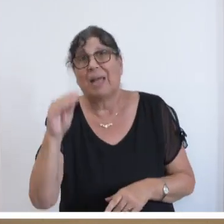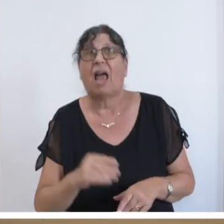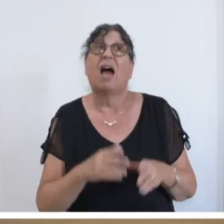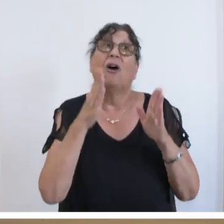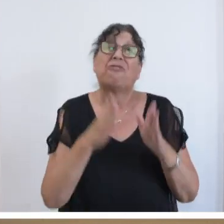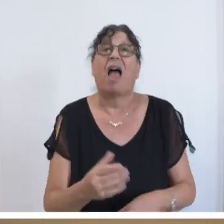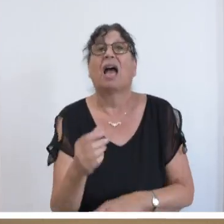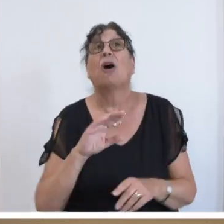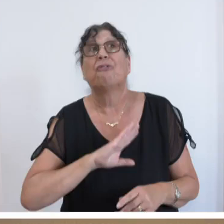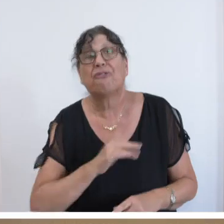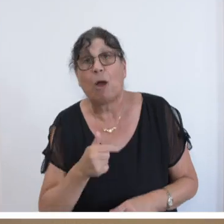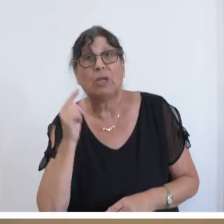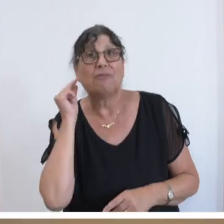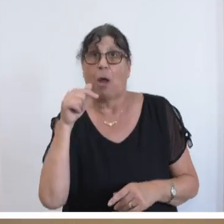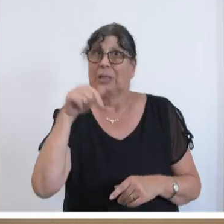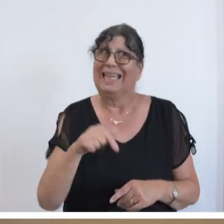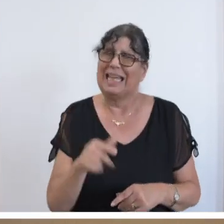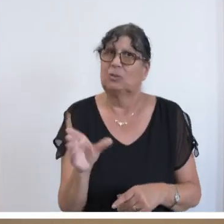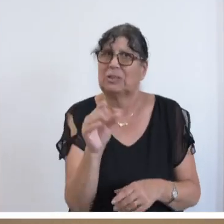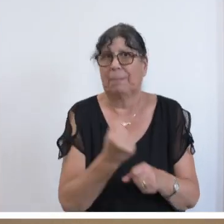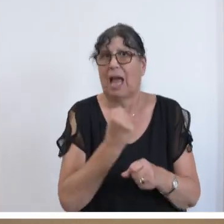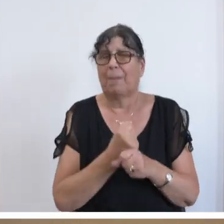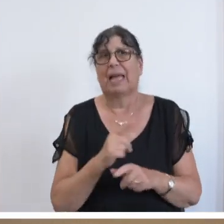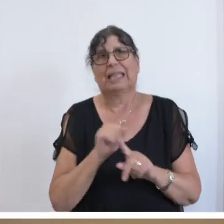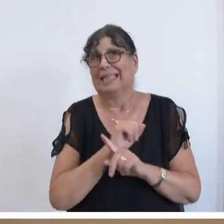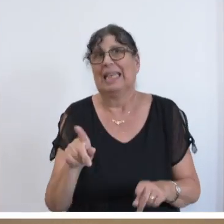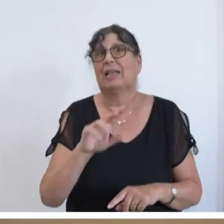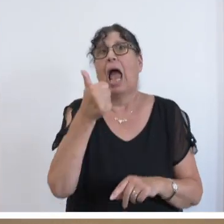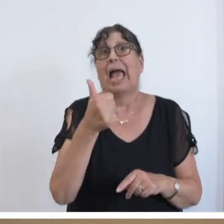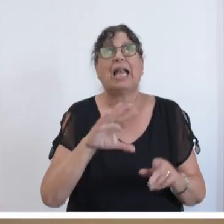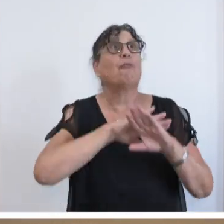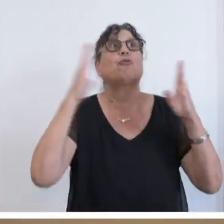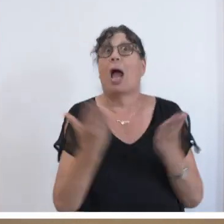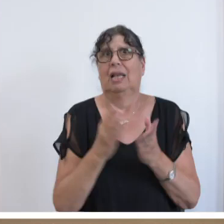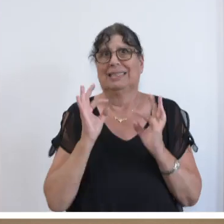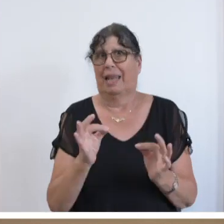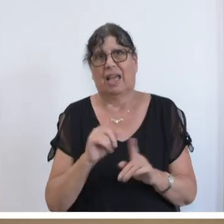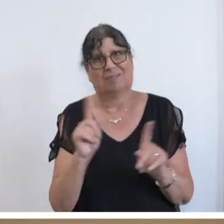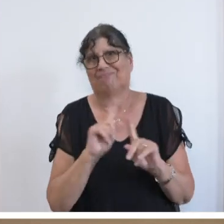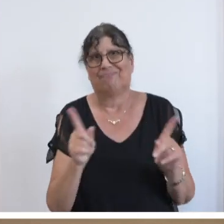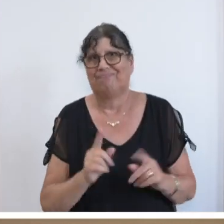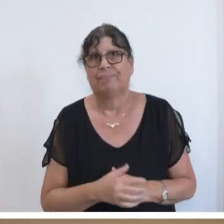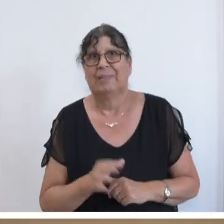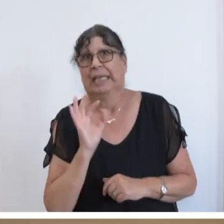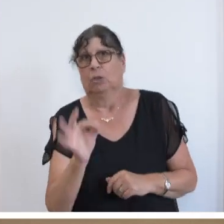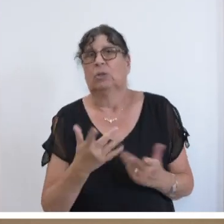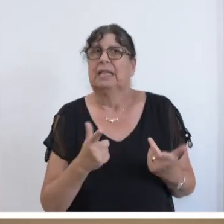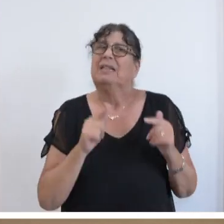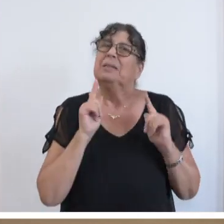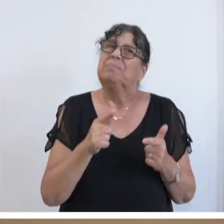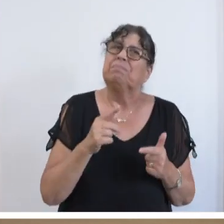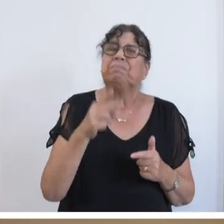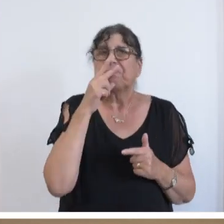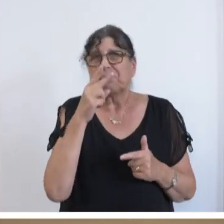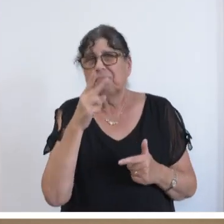in Hand an diesen Bereichen arbeiten, aber nicht den Einer-für-alles-Lehrer. Im Übrigen mit Blick auf die Professionen, Sie haben die